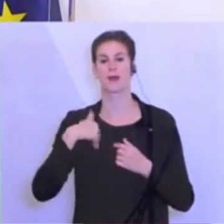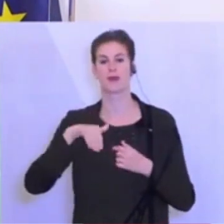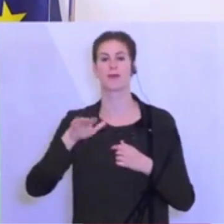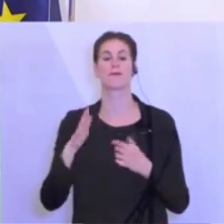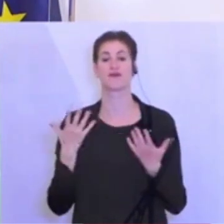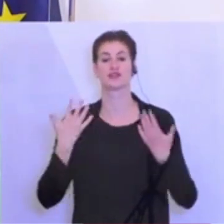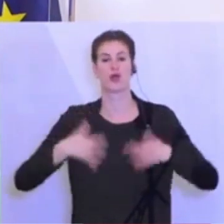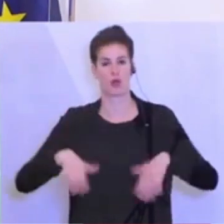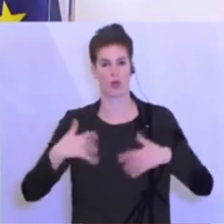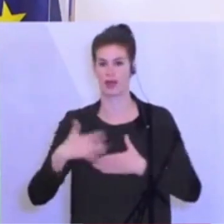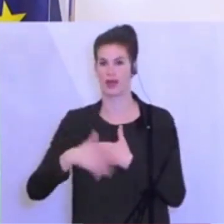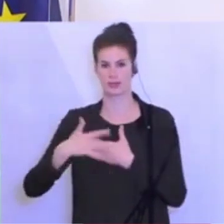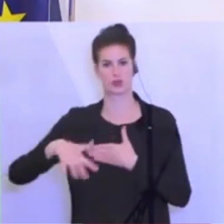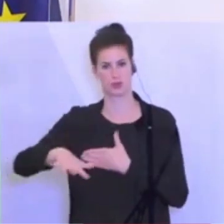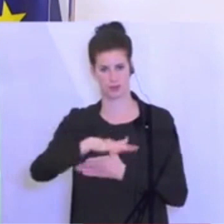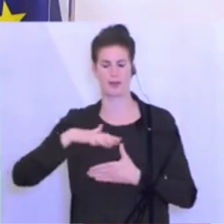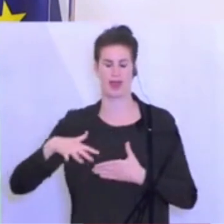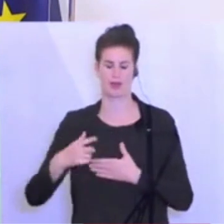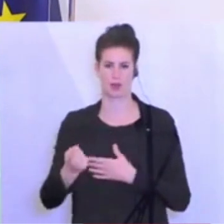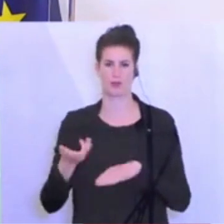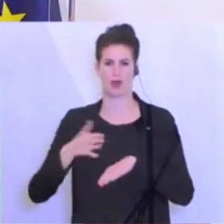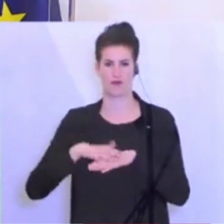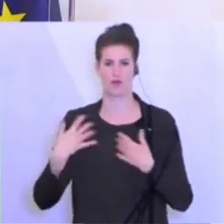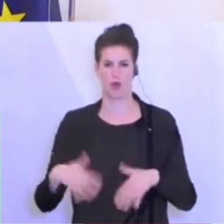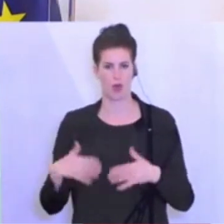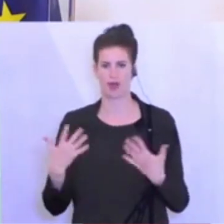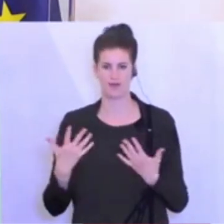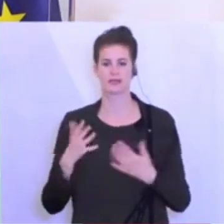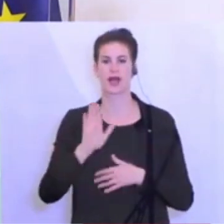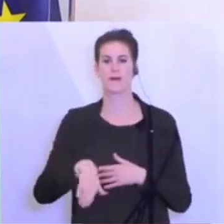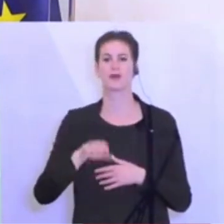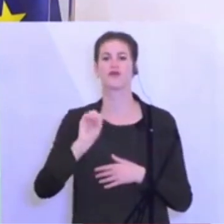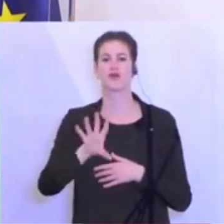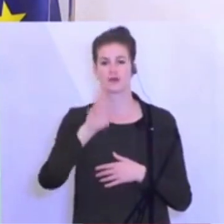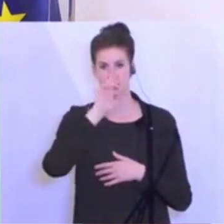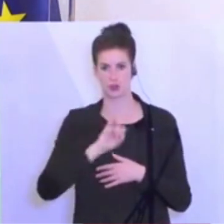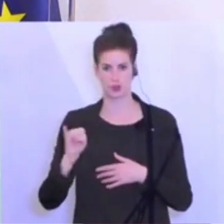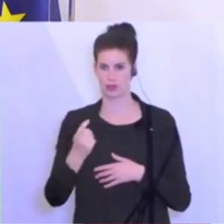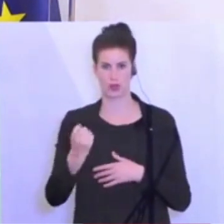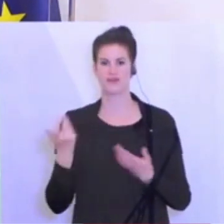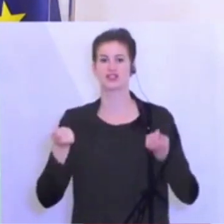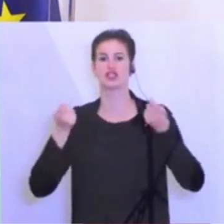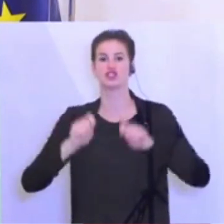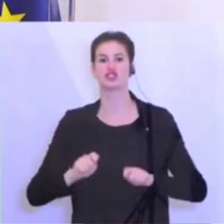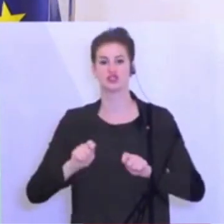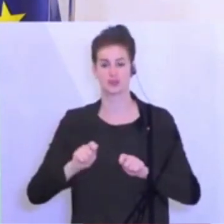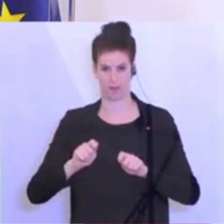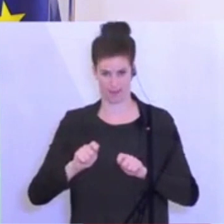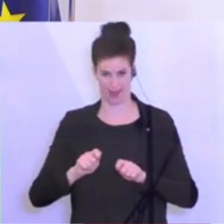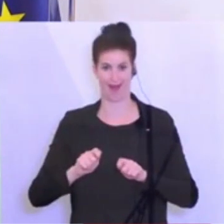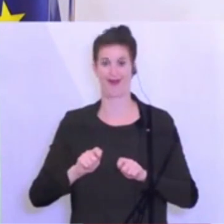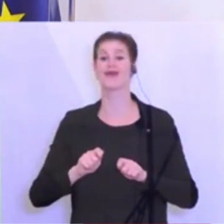für die Gastronomie beschlossen. Und zwar auch ab 15. Juni soll die Sperrstunde auf 1 Uhr